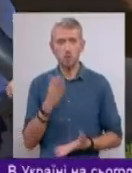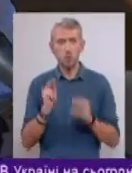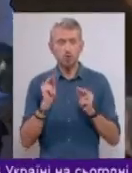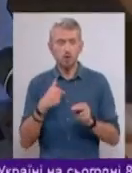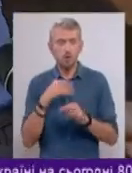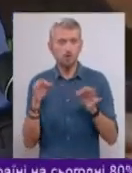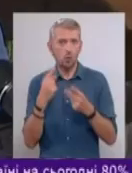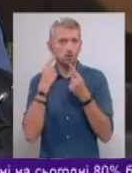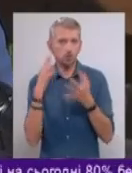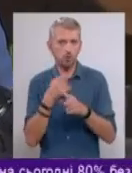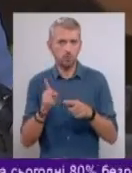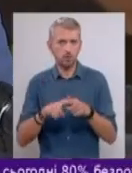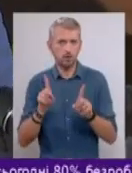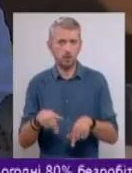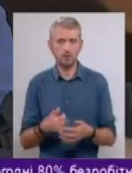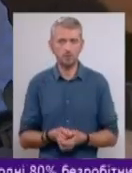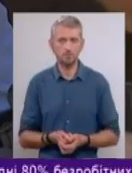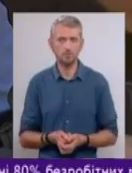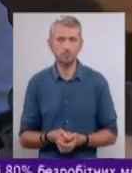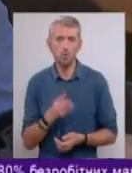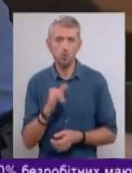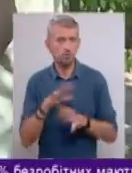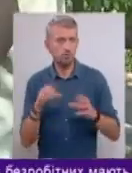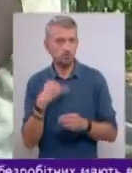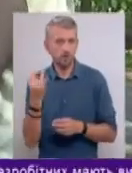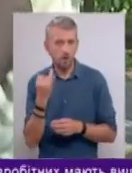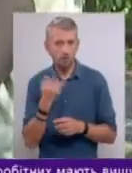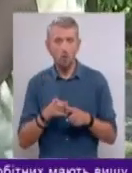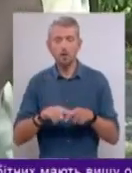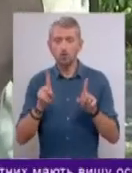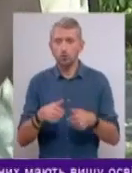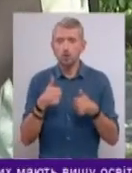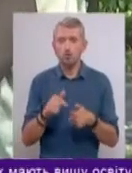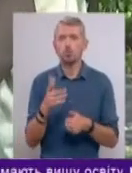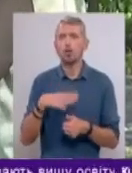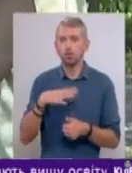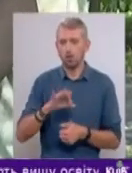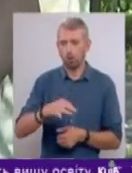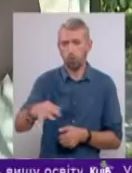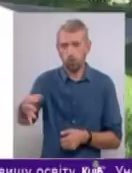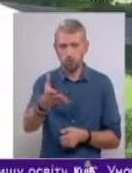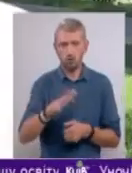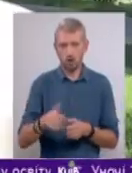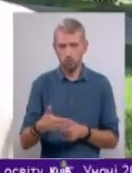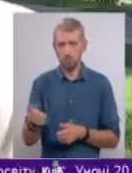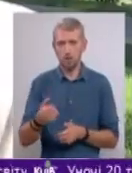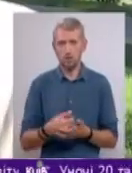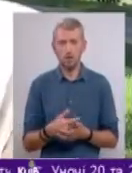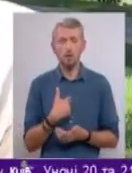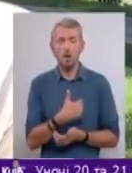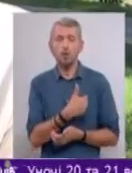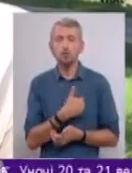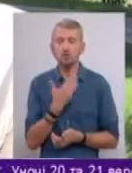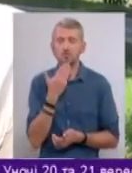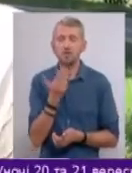нікого не чув про це навіть. Ну, взагалі цікаво. Це теж добре, щоб довалятися. Хай приймають. Ти якраз хотів підійти,